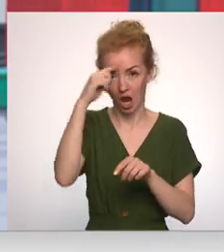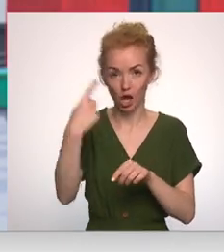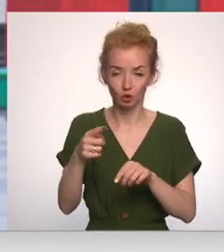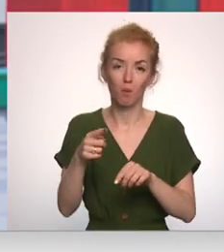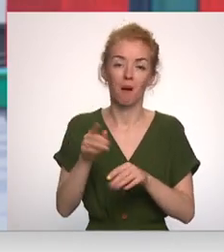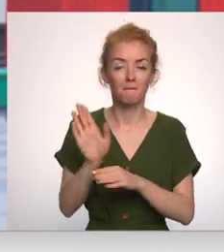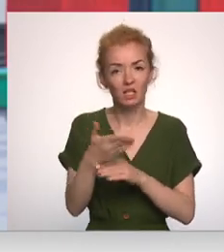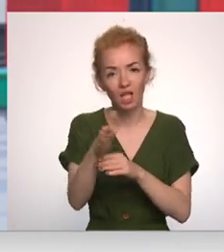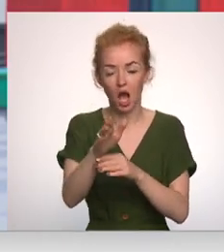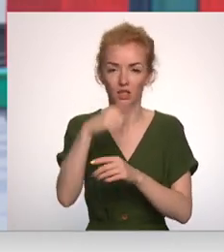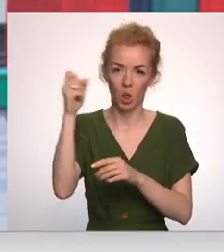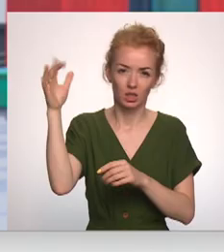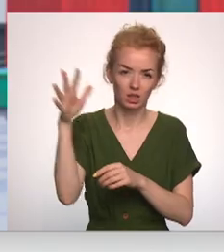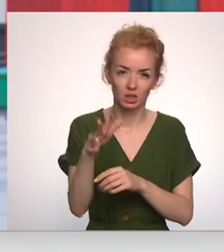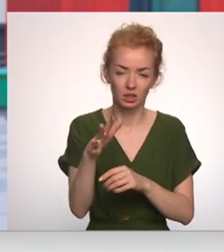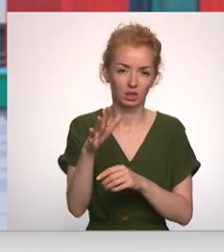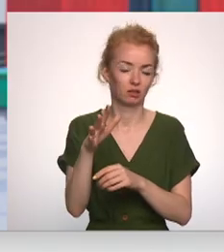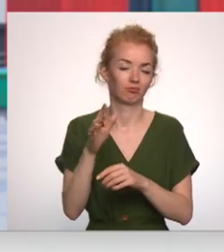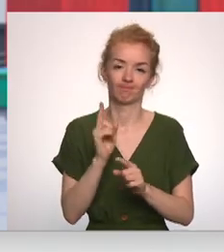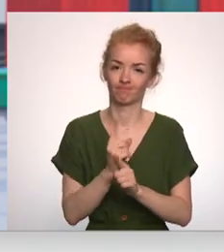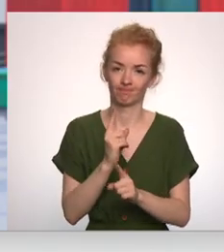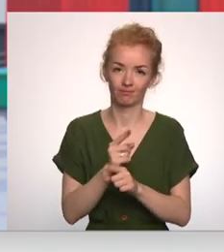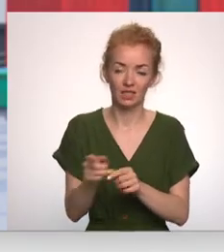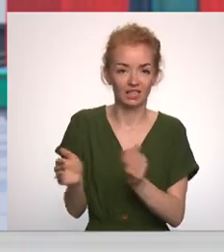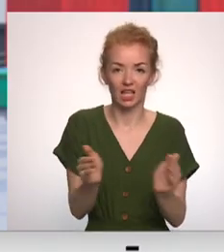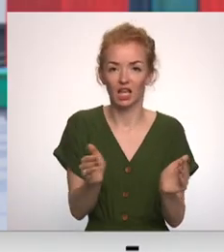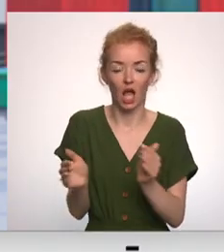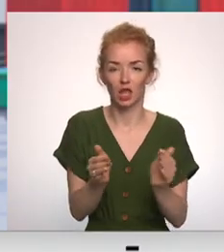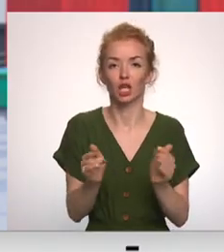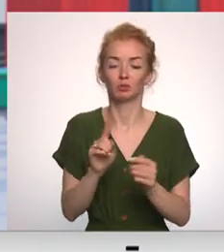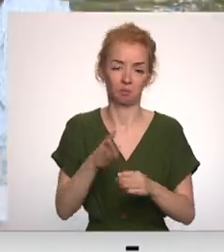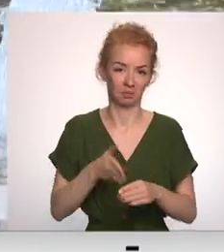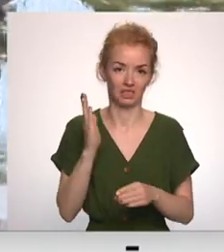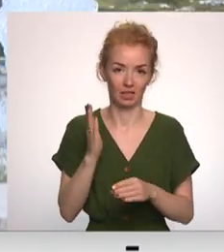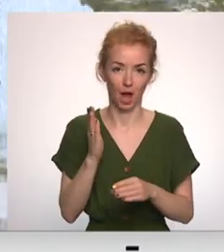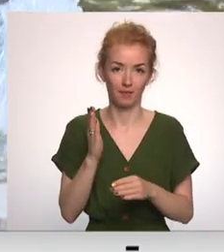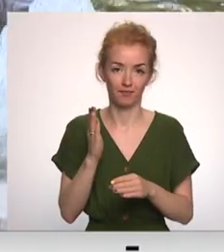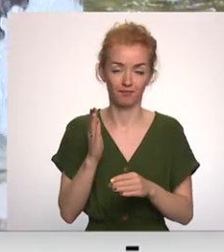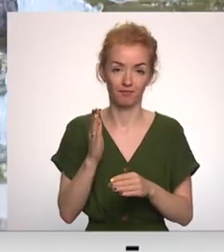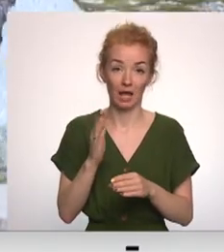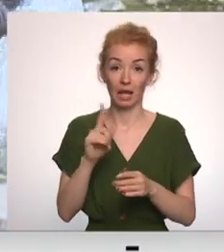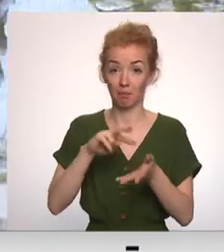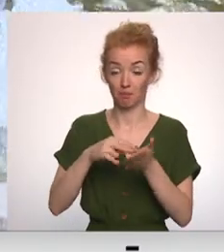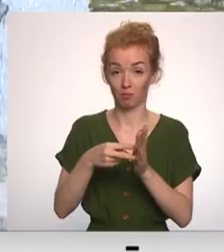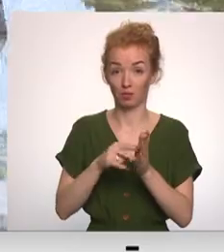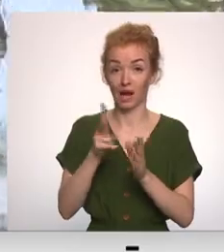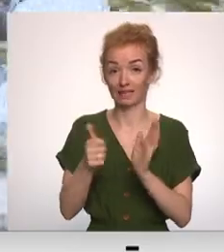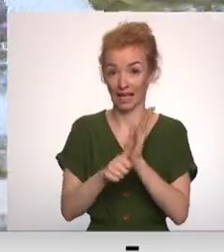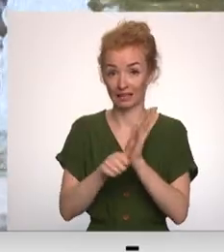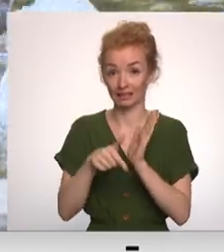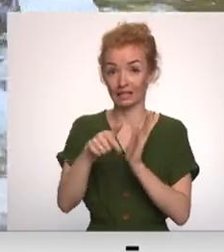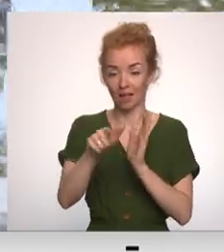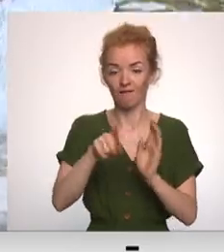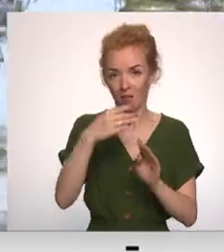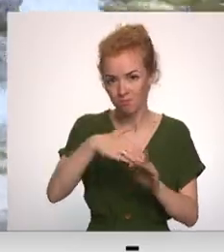saulē. Tiešās saules ietekmē tas zīdainīšiem, protams, kad ir bīstam. Sinoptiķi prognozēja, vēl sesdienu karstums